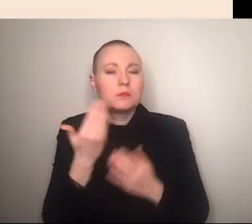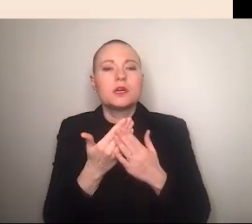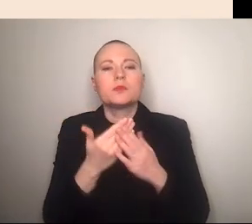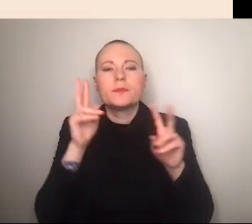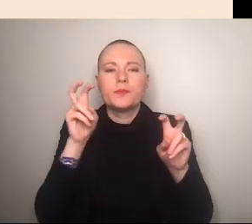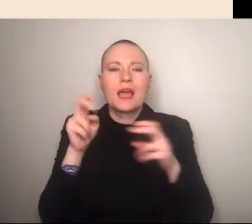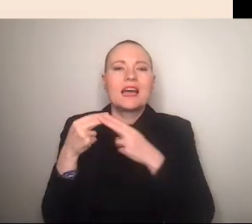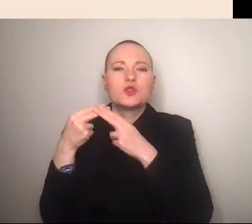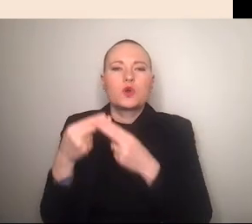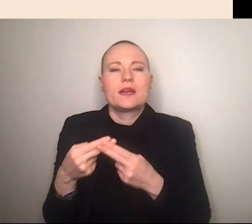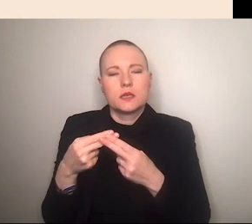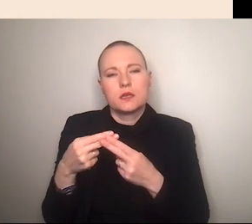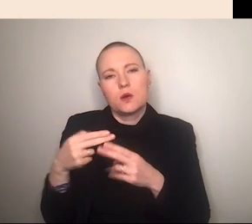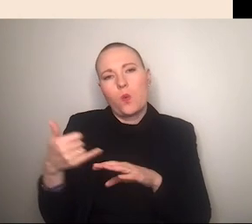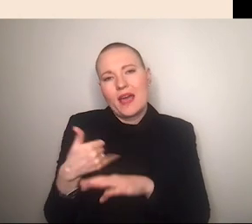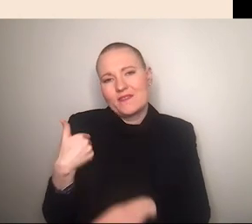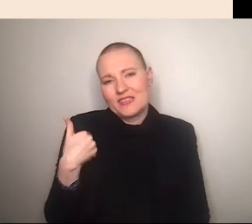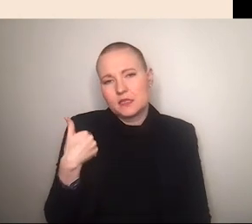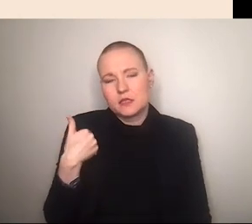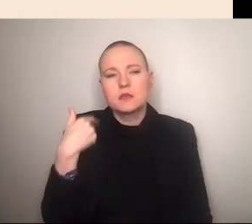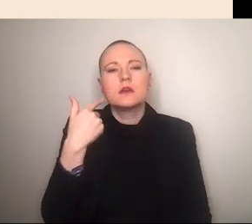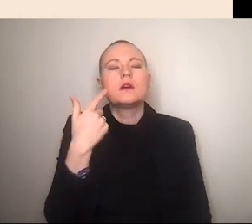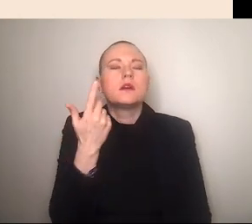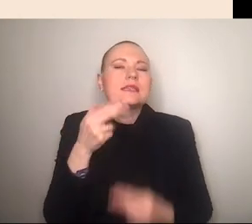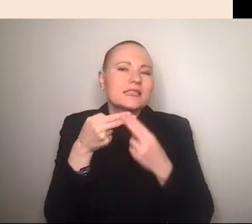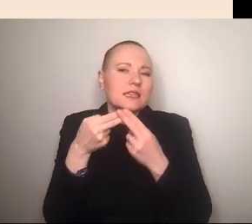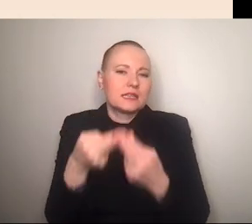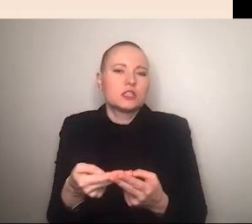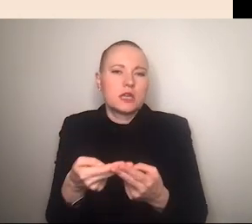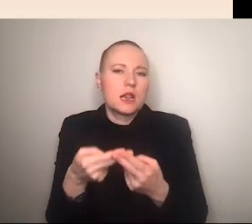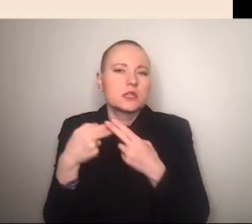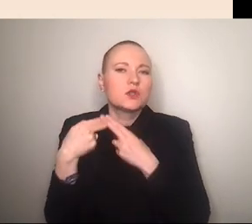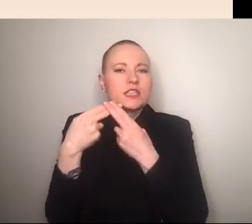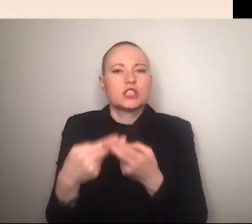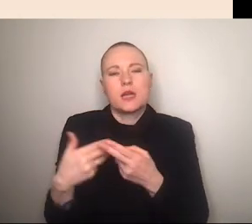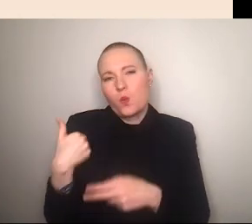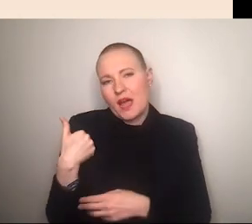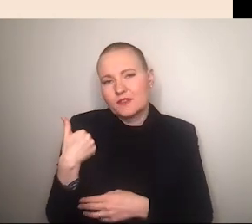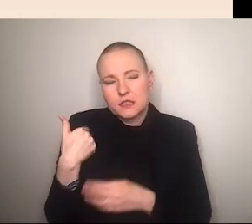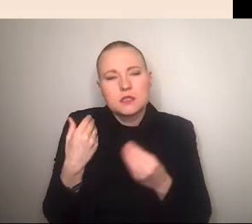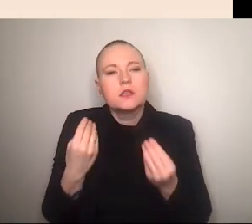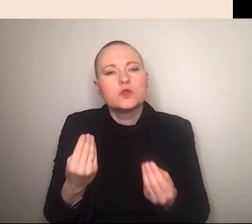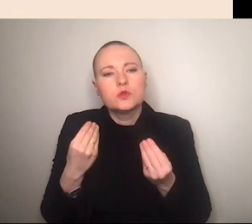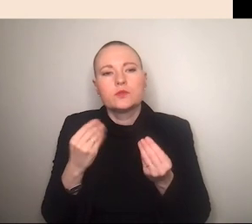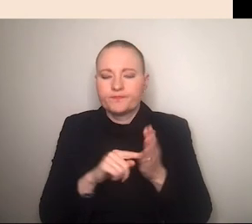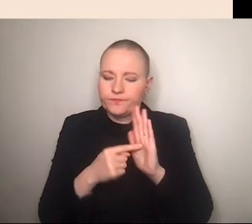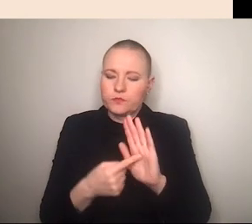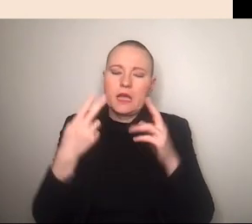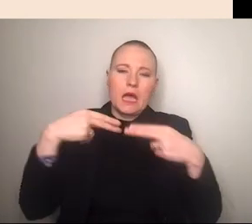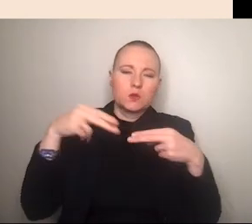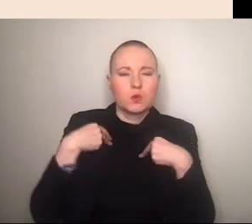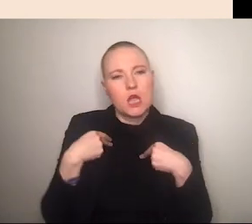weis das hatte ich vorhin auch schon mal genannt die schwert weis das steht für traditional weis verkörpern eben ein reaktionäres